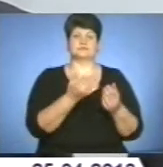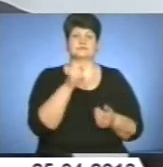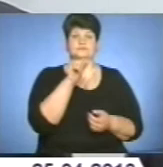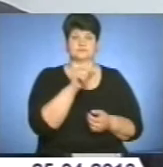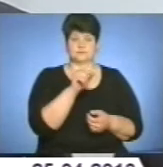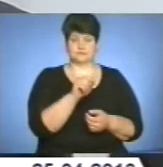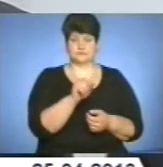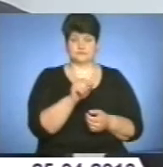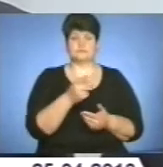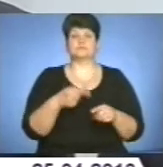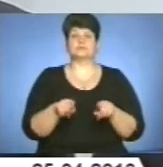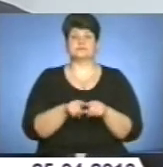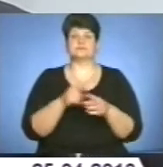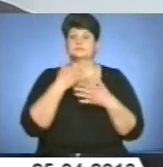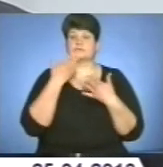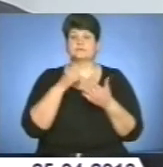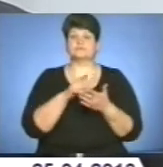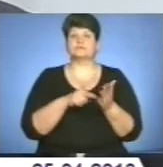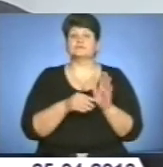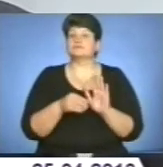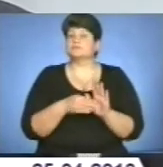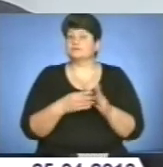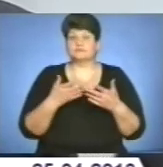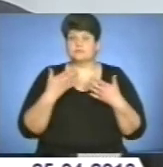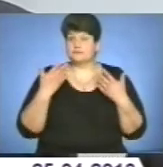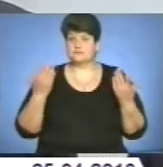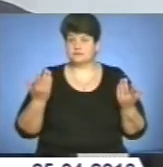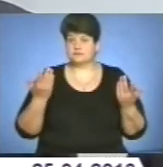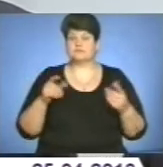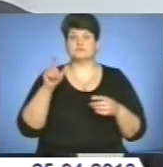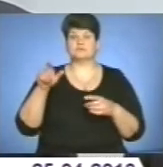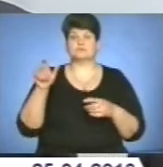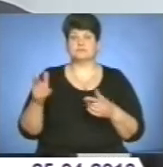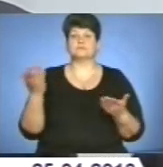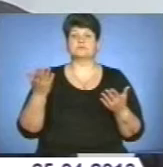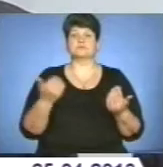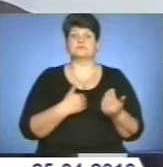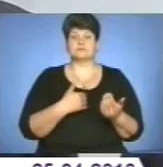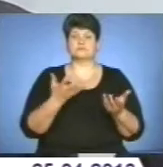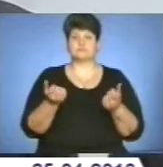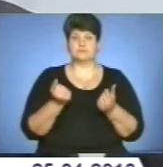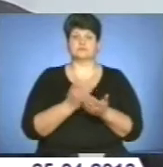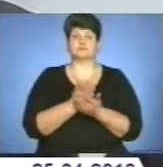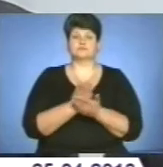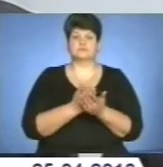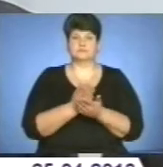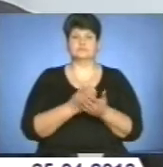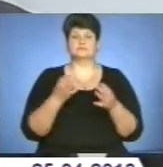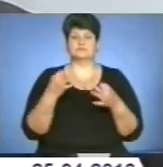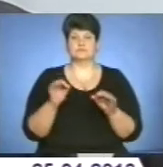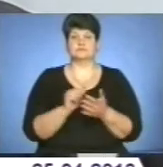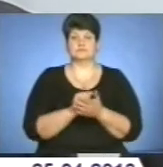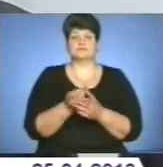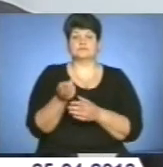Крім того, усувається таке питання, корупційна складова, оскільки людина, яка хоче отримати будь-яку послу або будь-які дозріні документи,